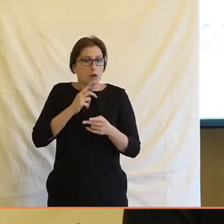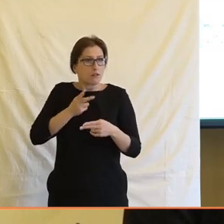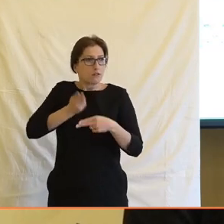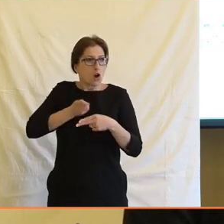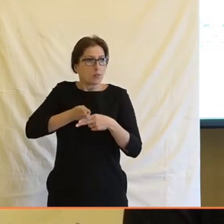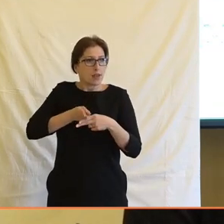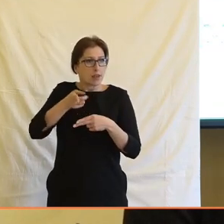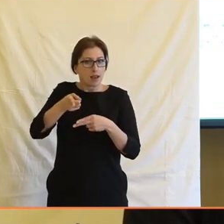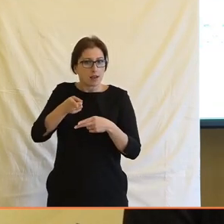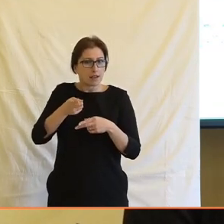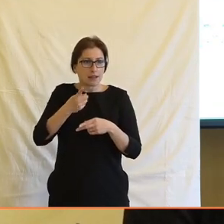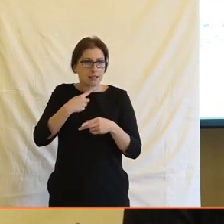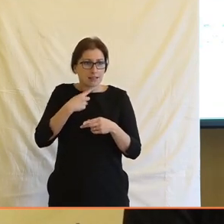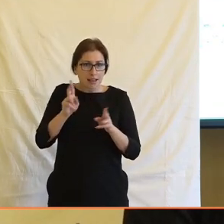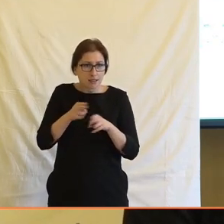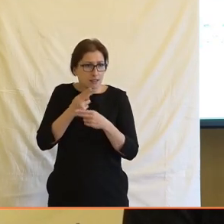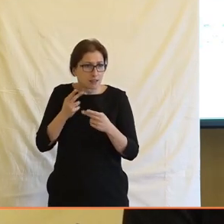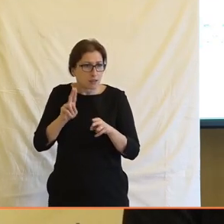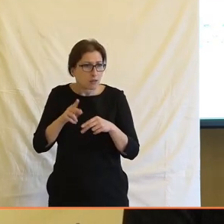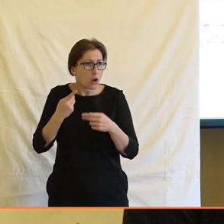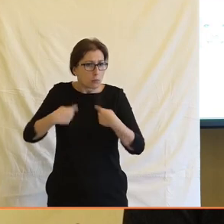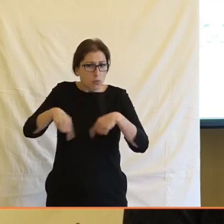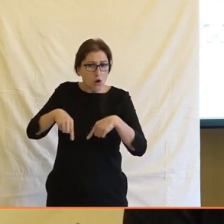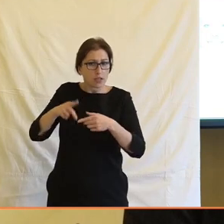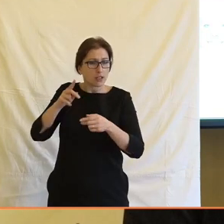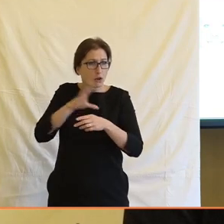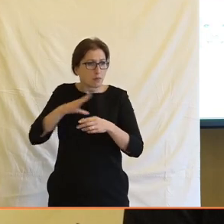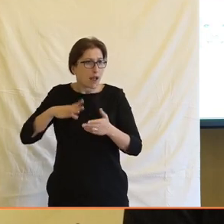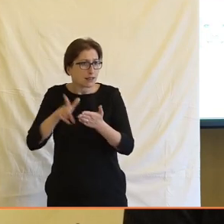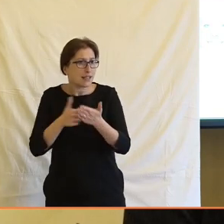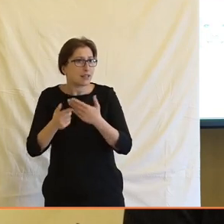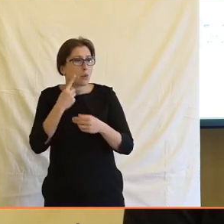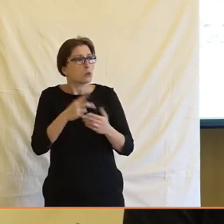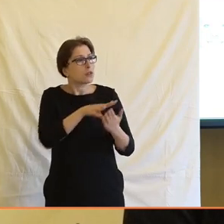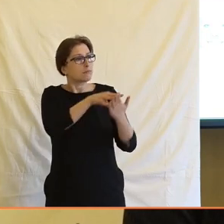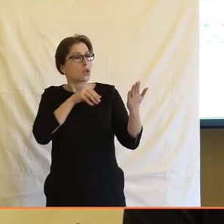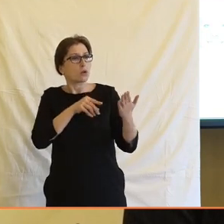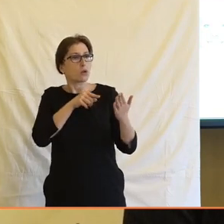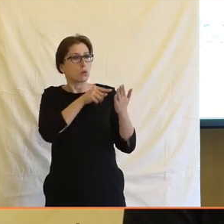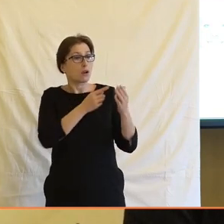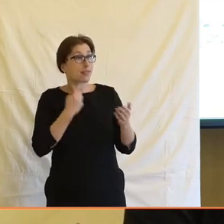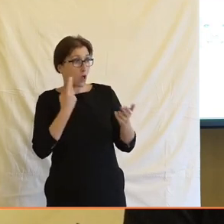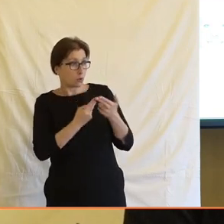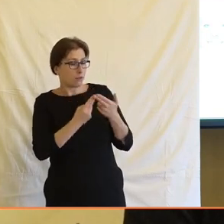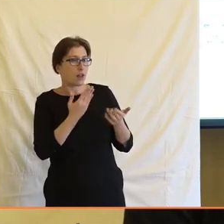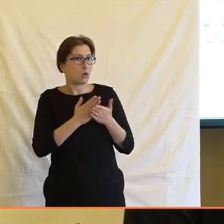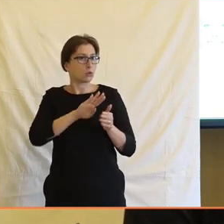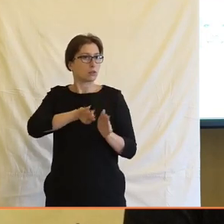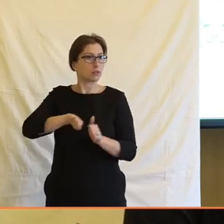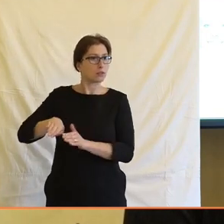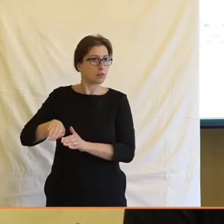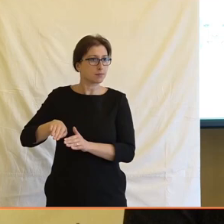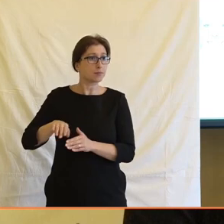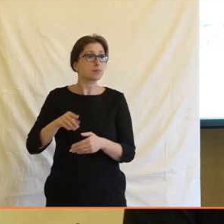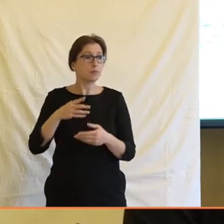a vytváří dojem, že to není normální a že se s tím nemáme potýkat. Ono je to vlastně velmi dobře vidět, když se